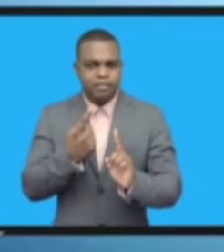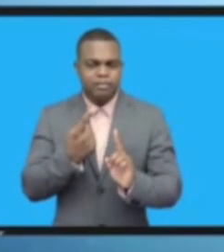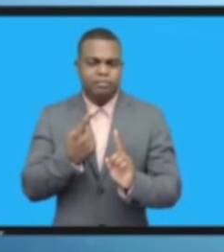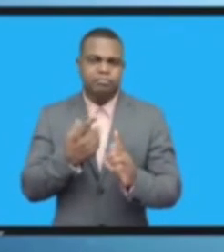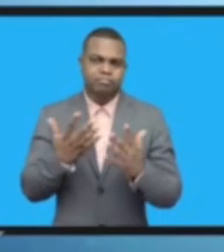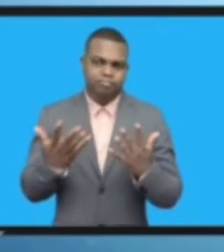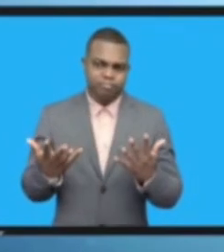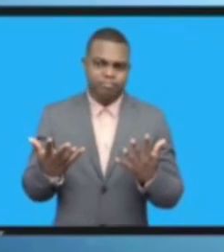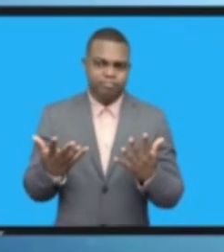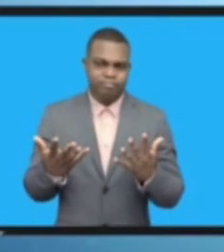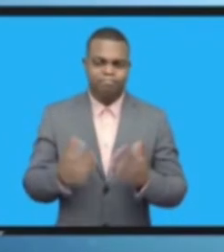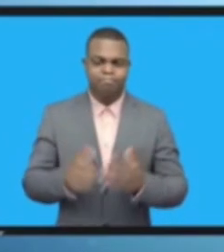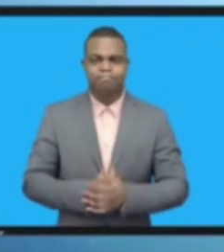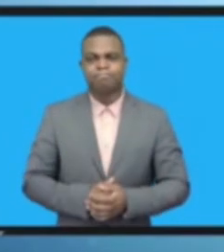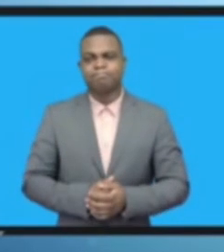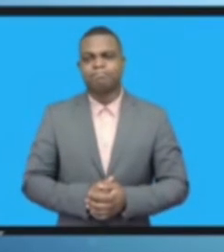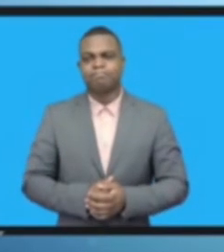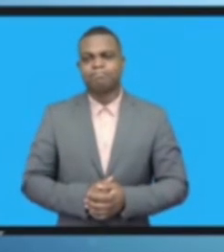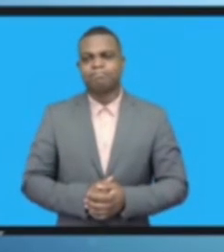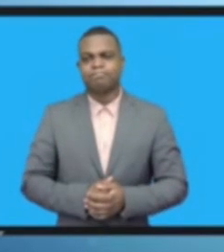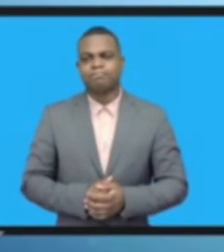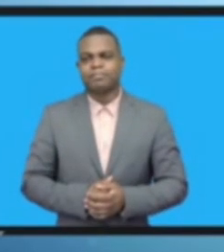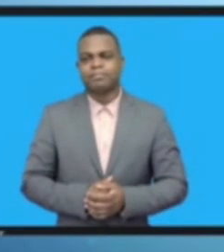المرموقة من المتحدثين انقطع الصوت